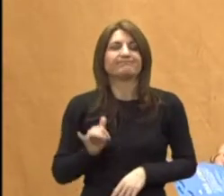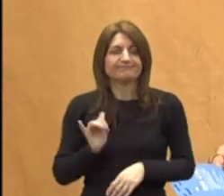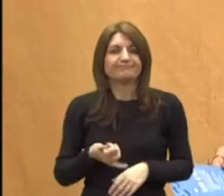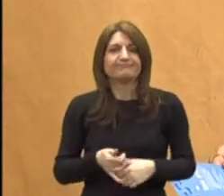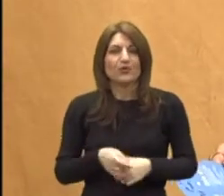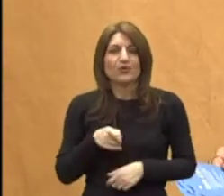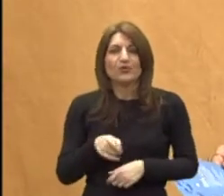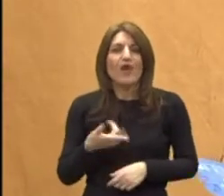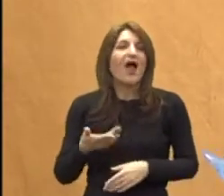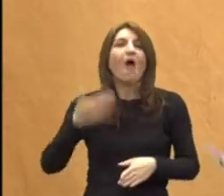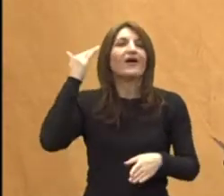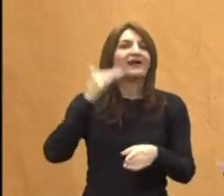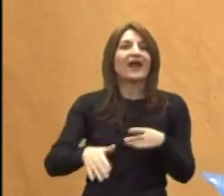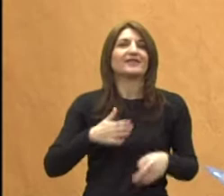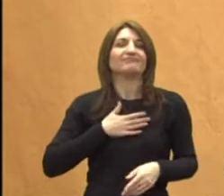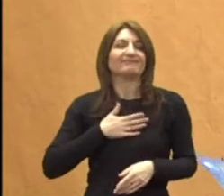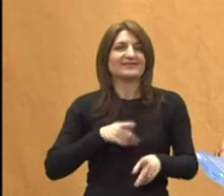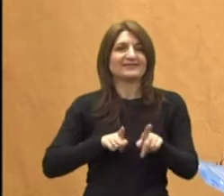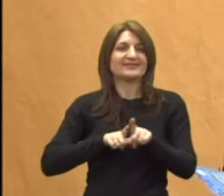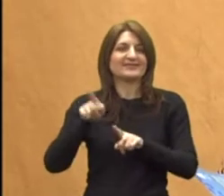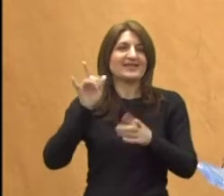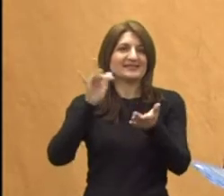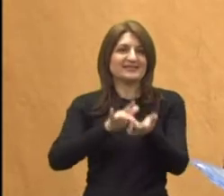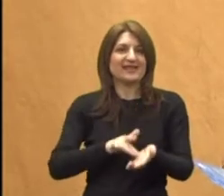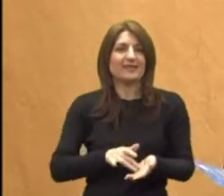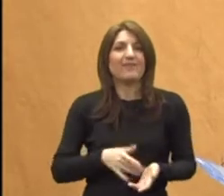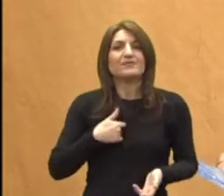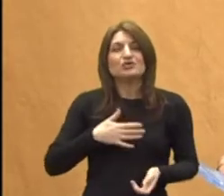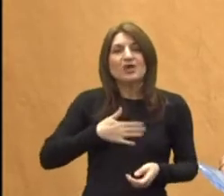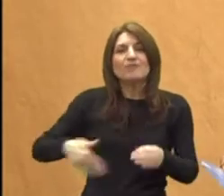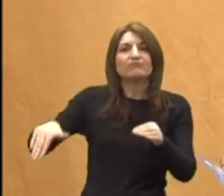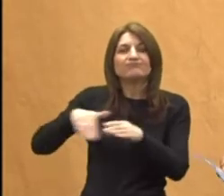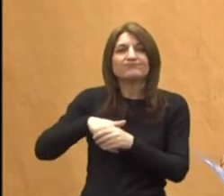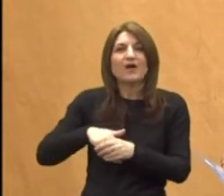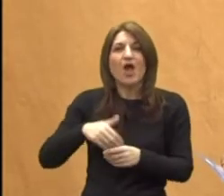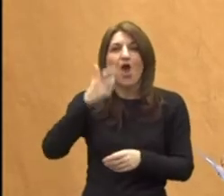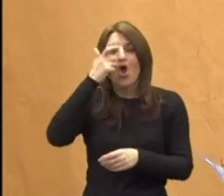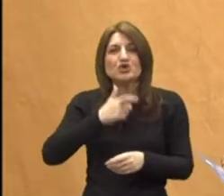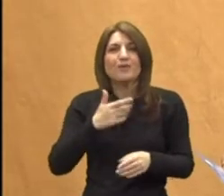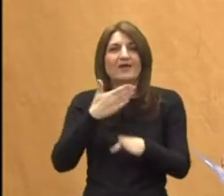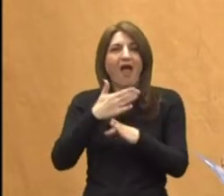Da, to je ono neki krajni. Da, Projekt moguće zapošljavanje pomagača ili asistenta. Osobnih asistenata.